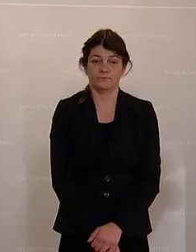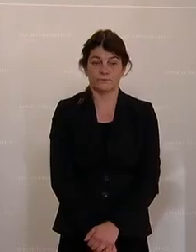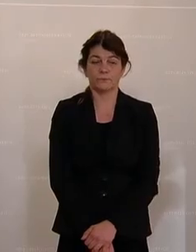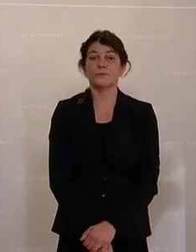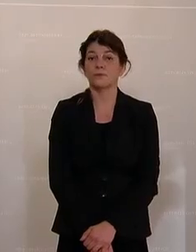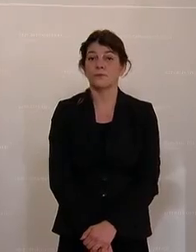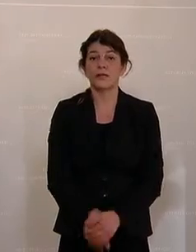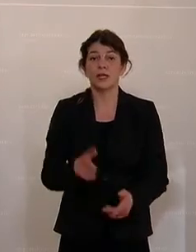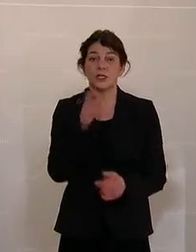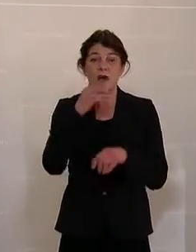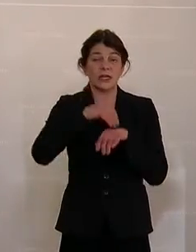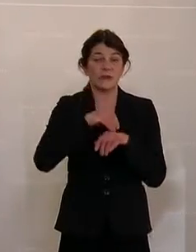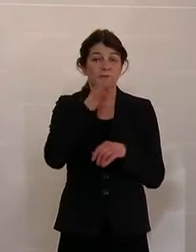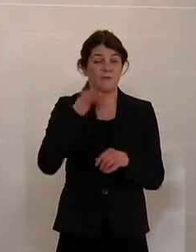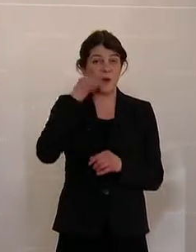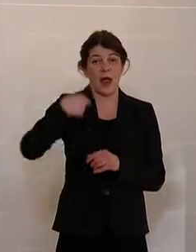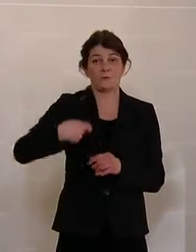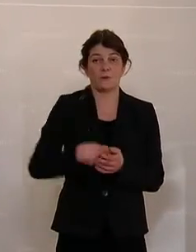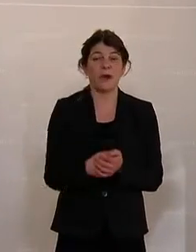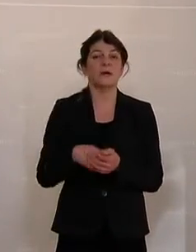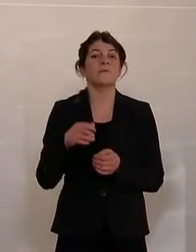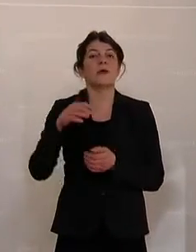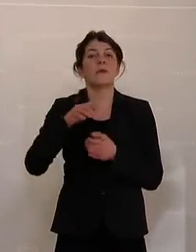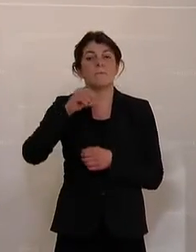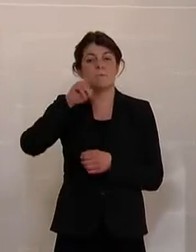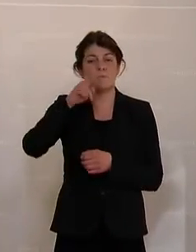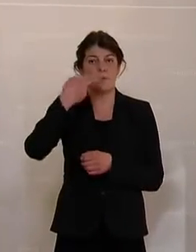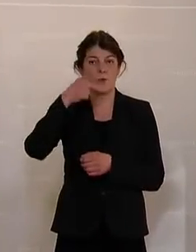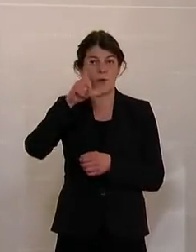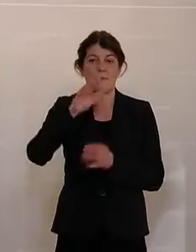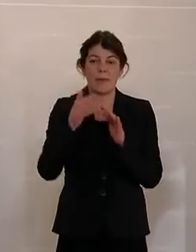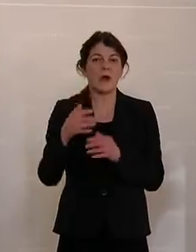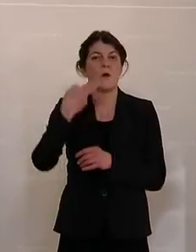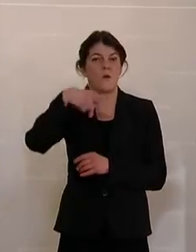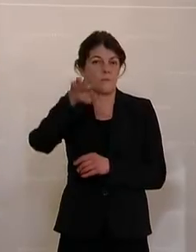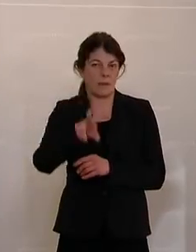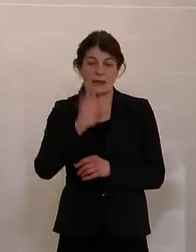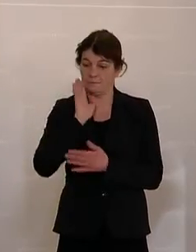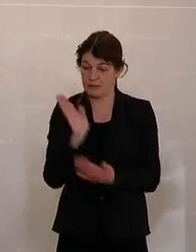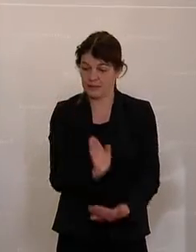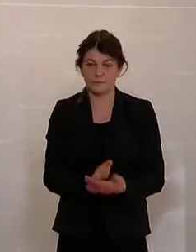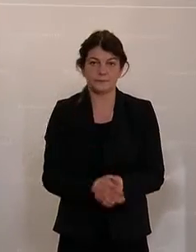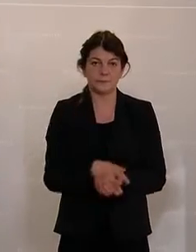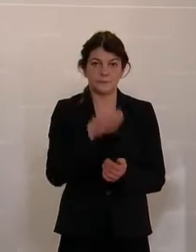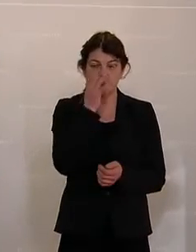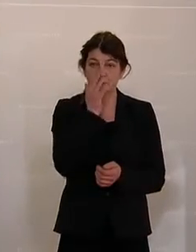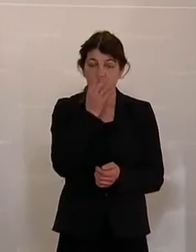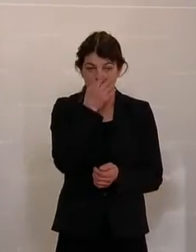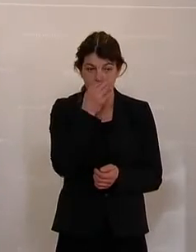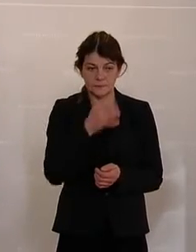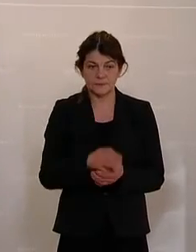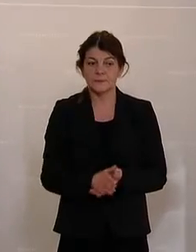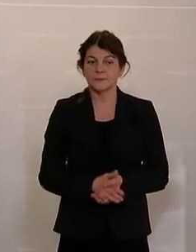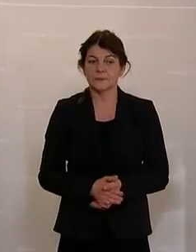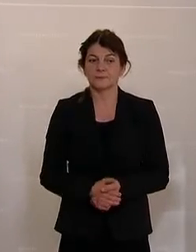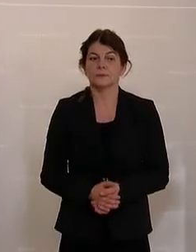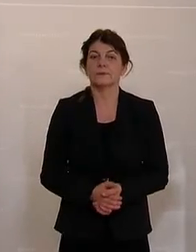Zu Ort gemeldet ist die Frau Abgeordnete Mühlberg-Huber. Edith Mühlberg-Huber, ihre politische Heimat ist die Gegend rund